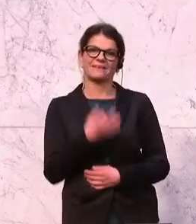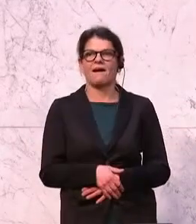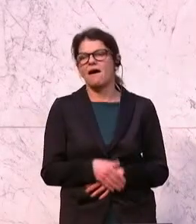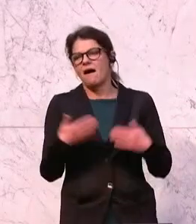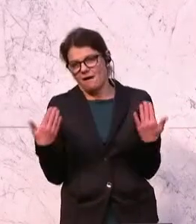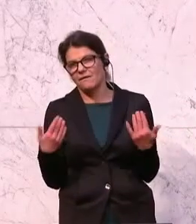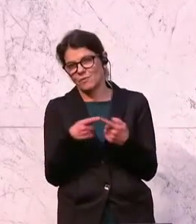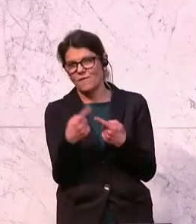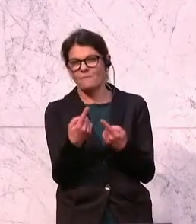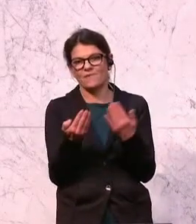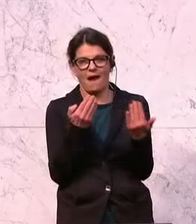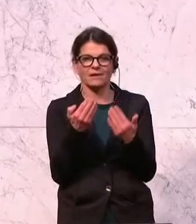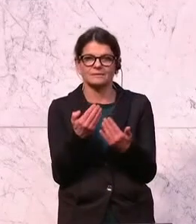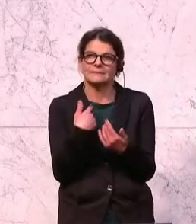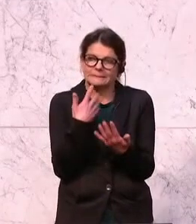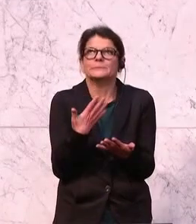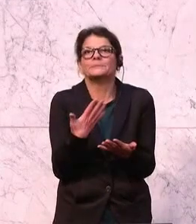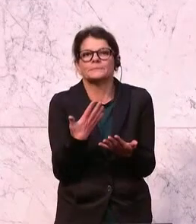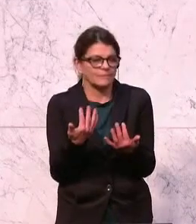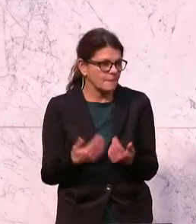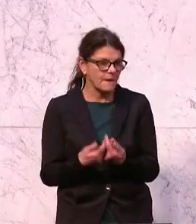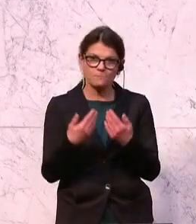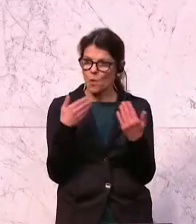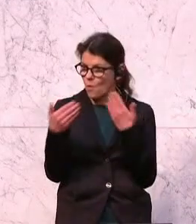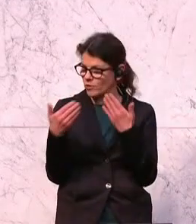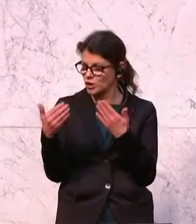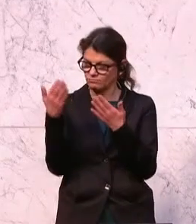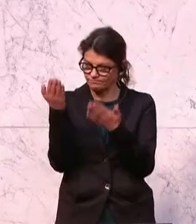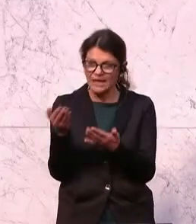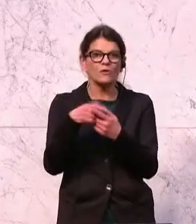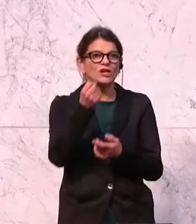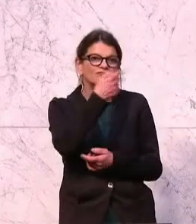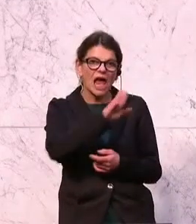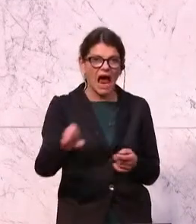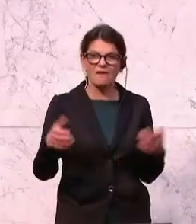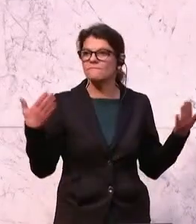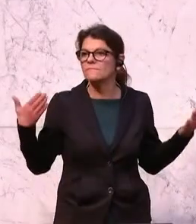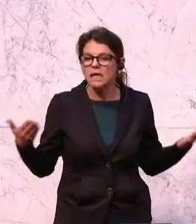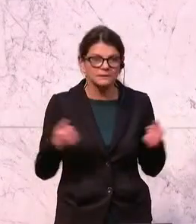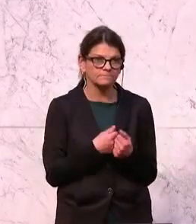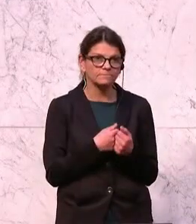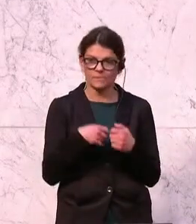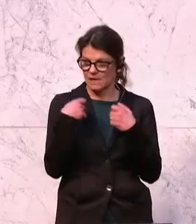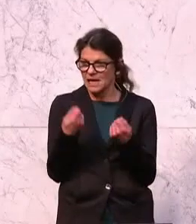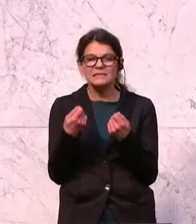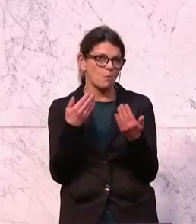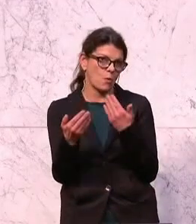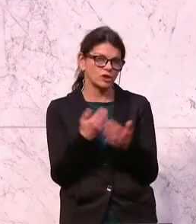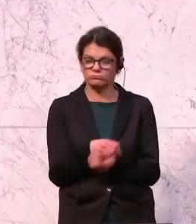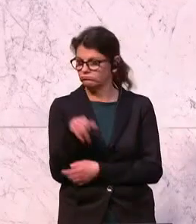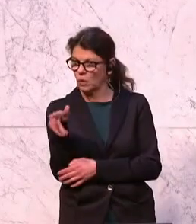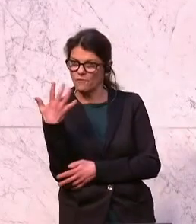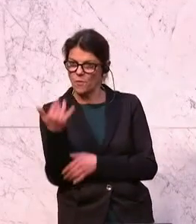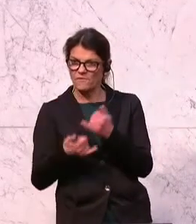sich vergleichen, ich sage es einmal so, der Unterschied zwischen Ihnen und Strache ist tatsächlich, es gibt einen, Sie sind wahrscheinlich fünf